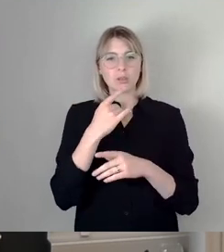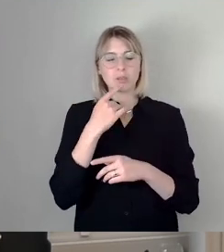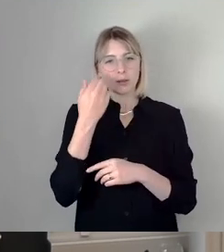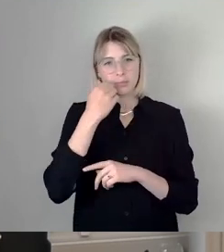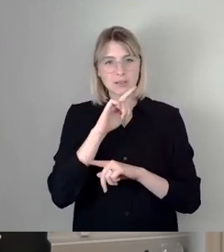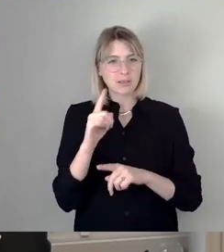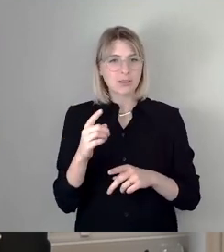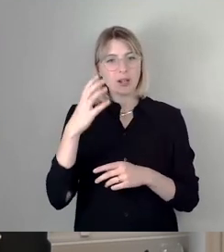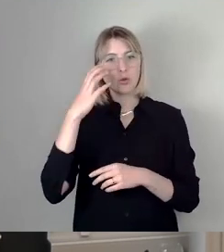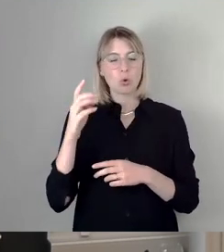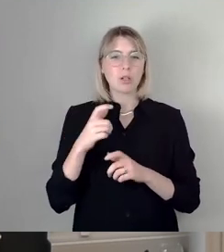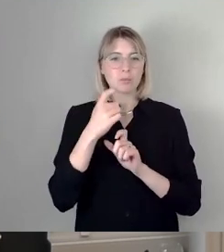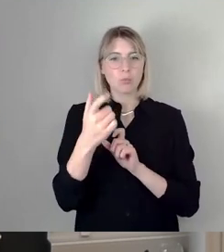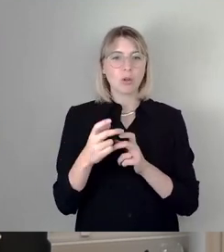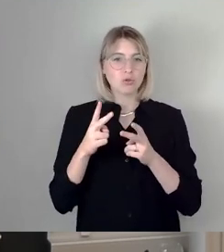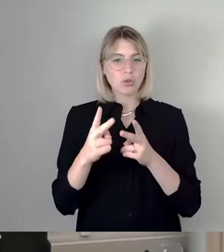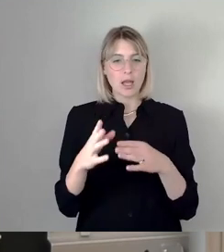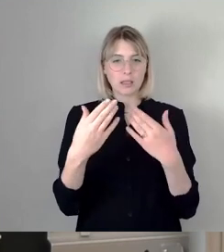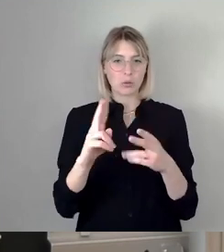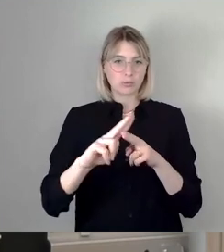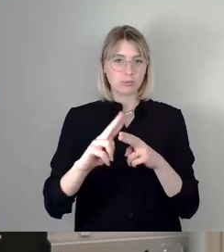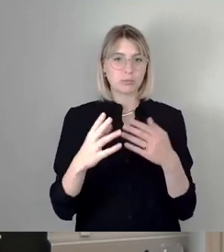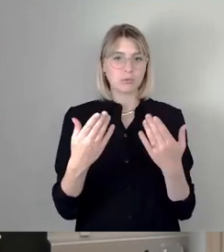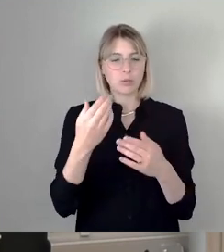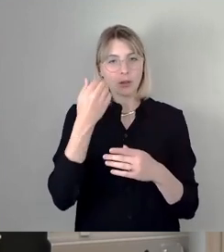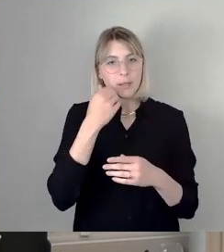draus. Das war eine Warnung, Herr Lazinski, und keine Anregung.